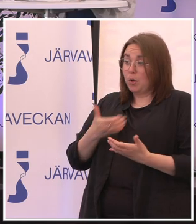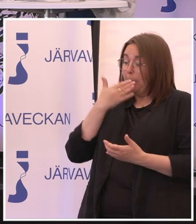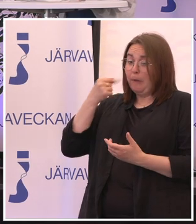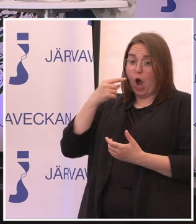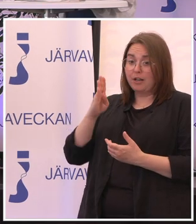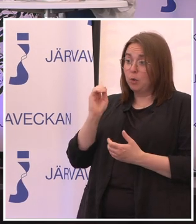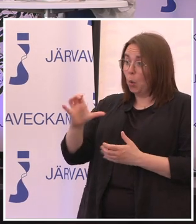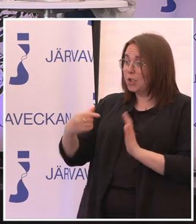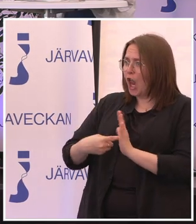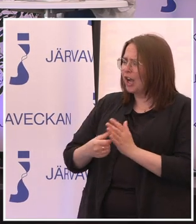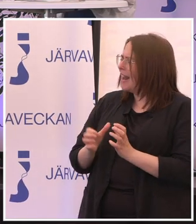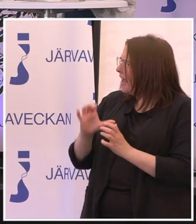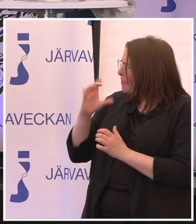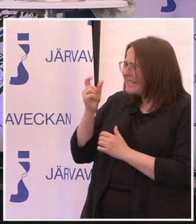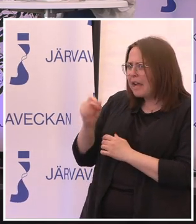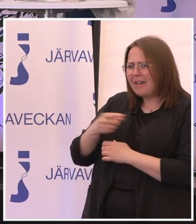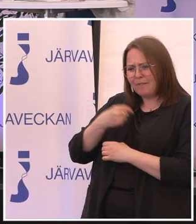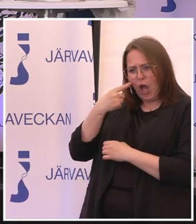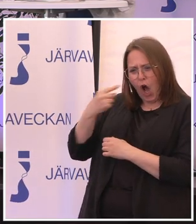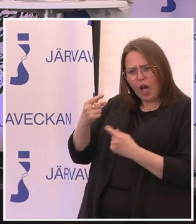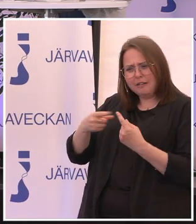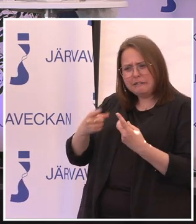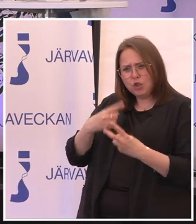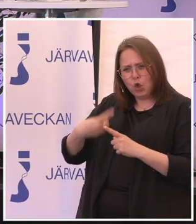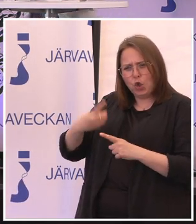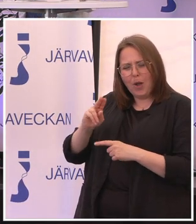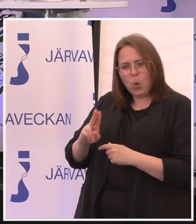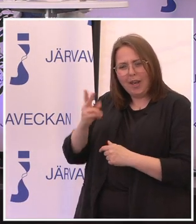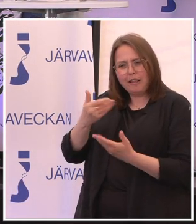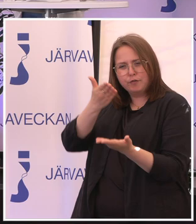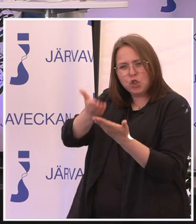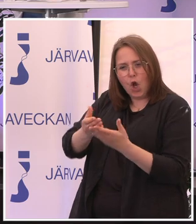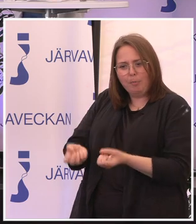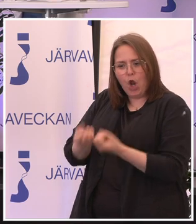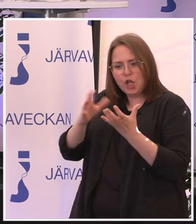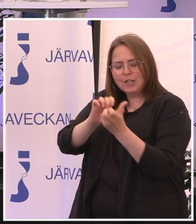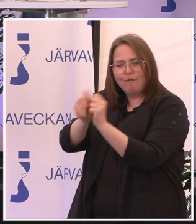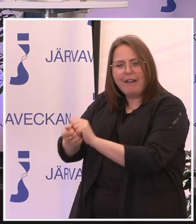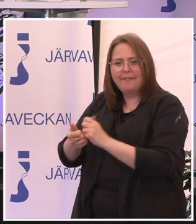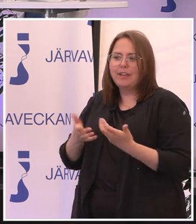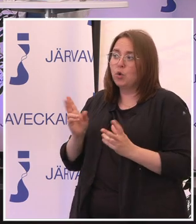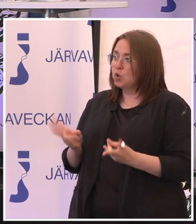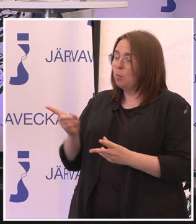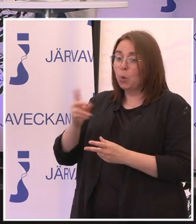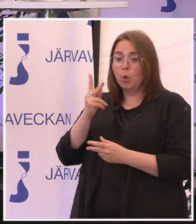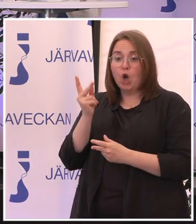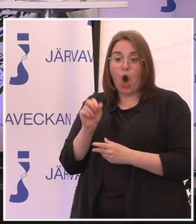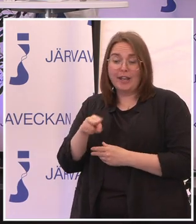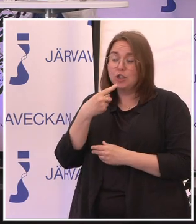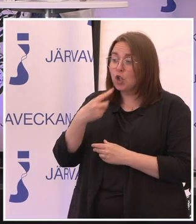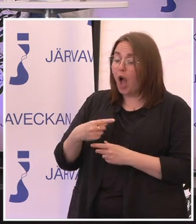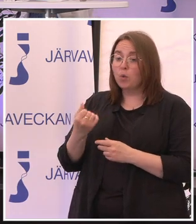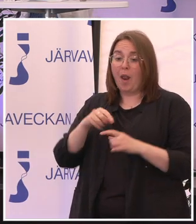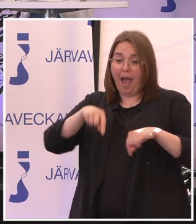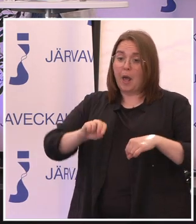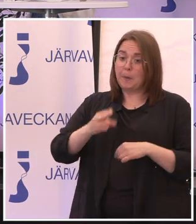Stefan, det finns det Karin nu. är ju några väldigt tydliga, konkreta förslag på förändringar och lösningar. Precis som du sa Karin, vissa är här och